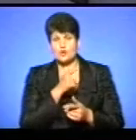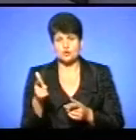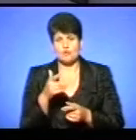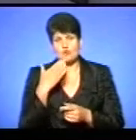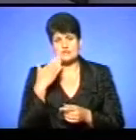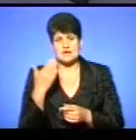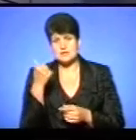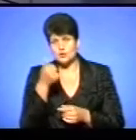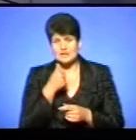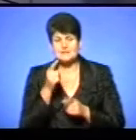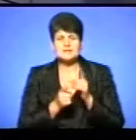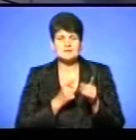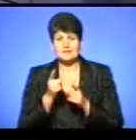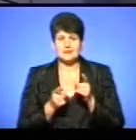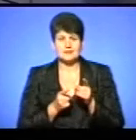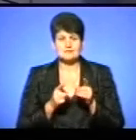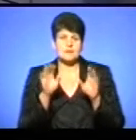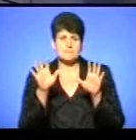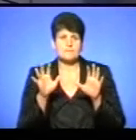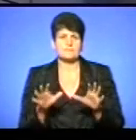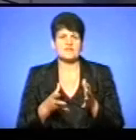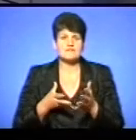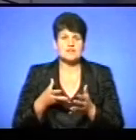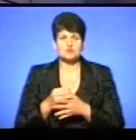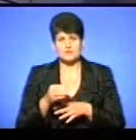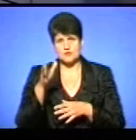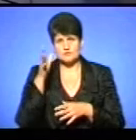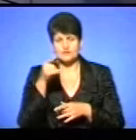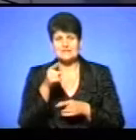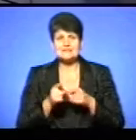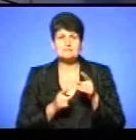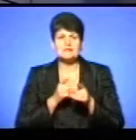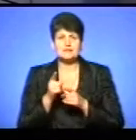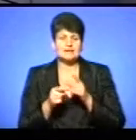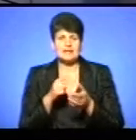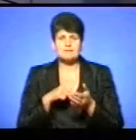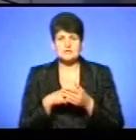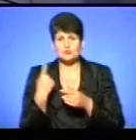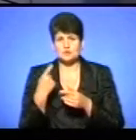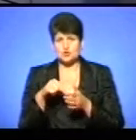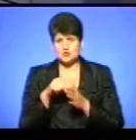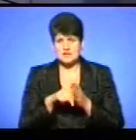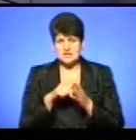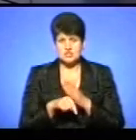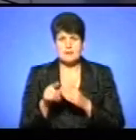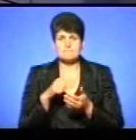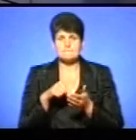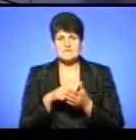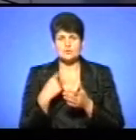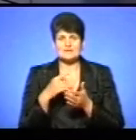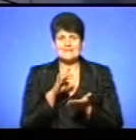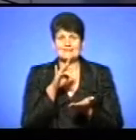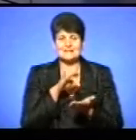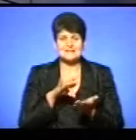років змінились принципи фінансування освіти, в першу чергу вони змінилися для міст обласного значення, міст обласних центрів і